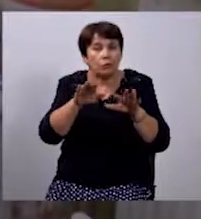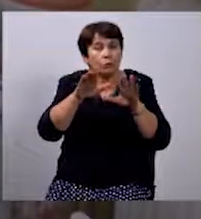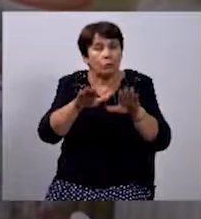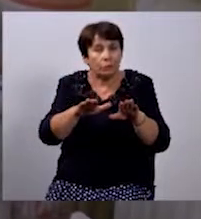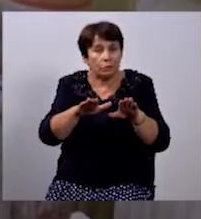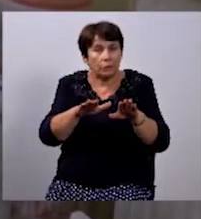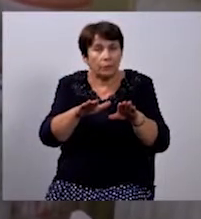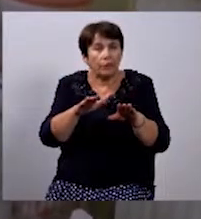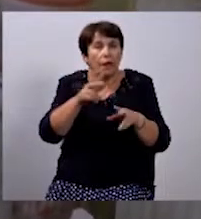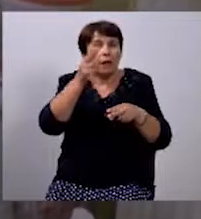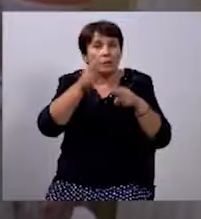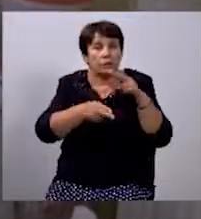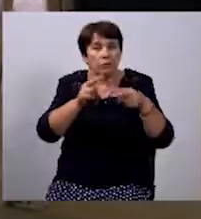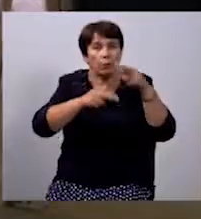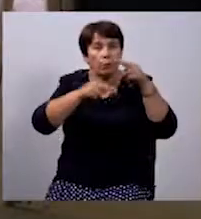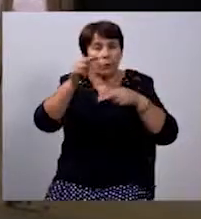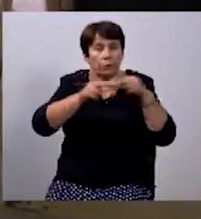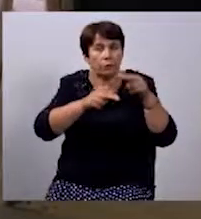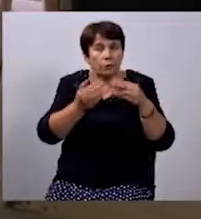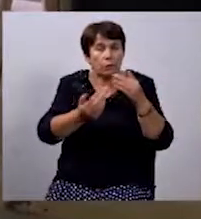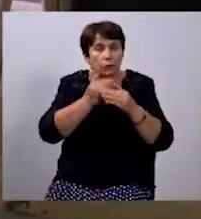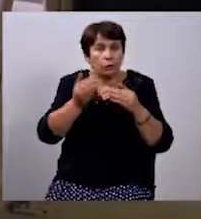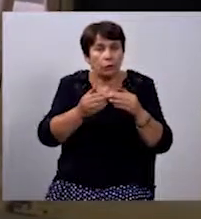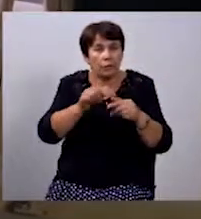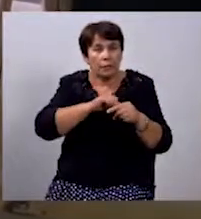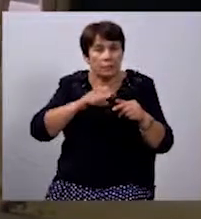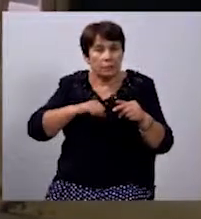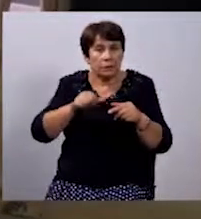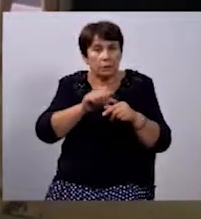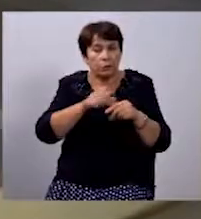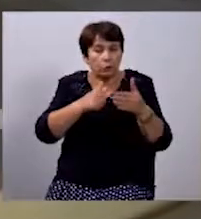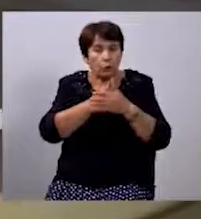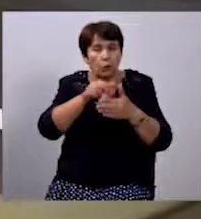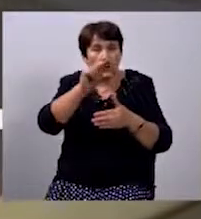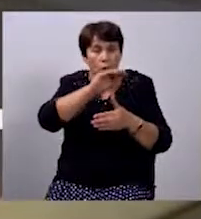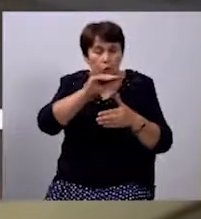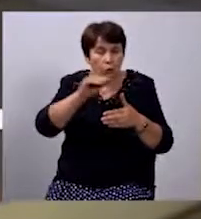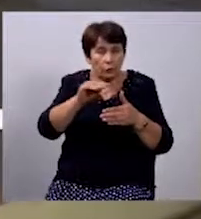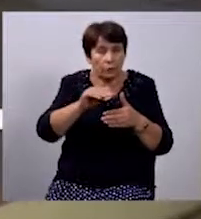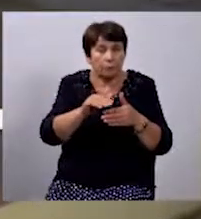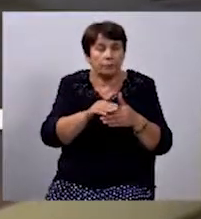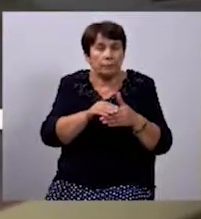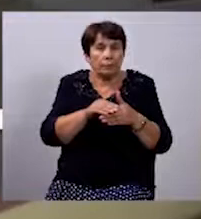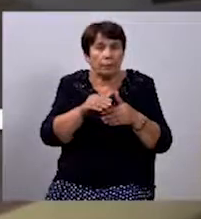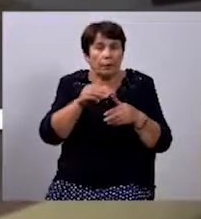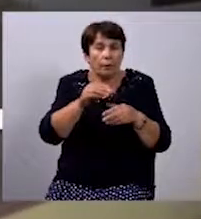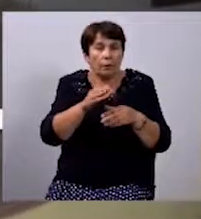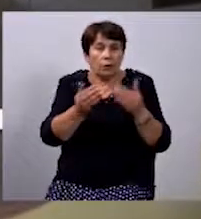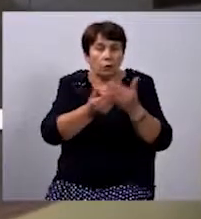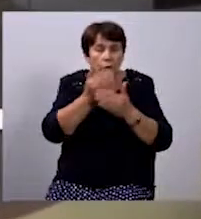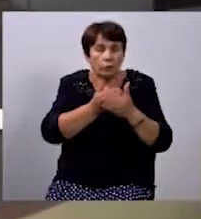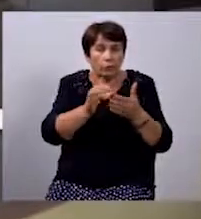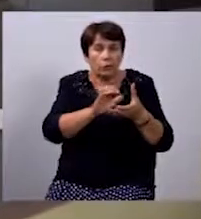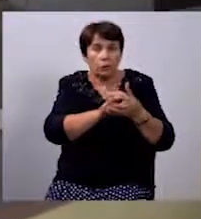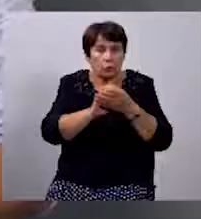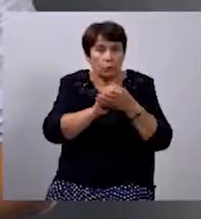Завершити будівництво центру «Нові Крила» чоловік планує до жовтня. Христина Тичаковська, Назар Вінтонюк. Новини на Суспільному.